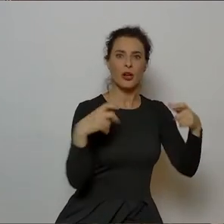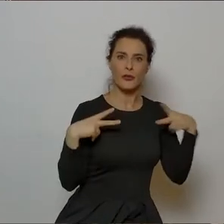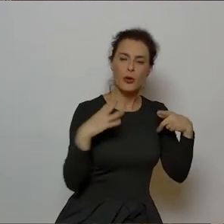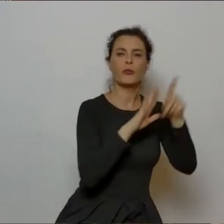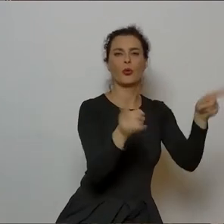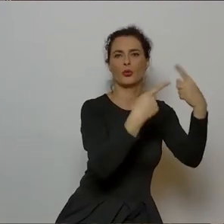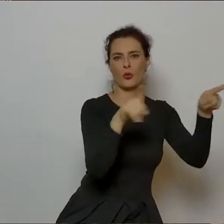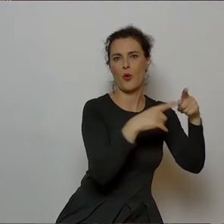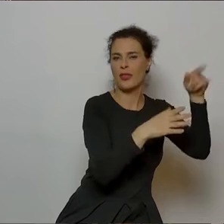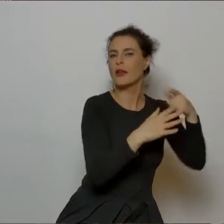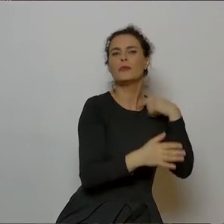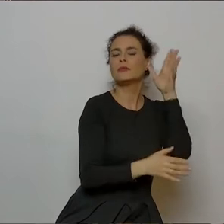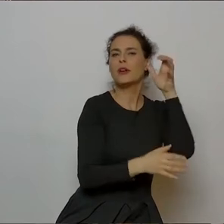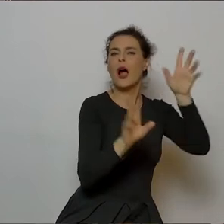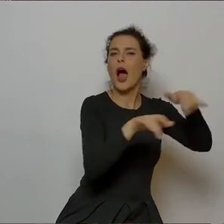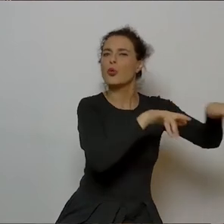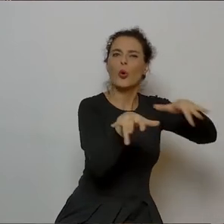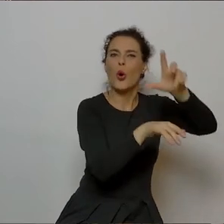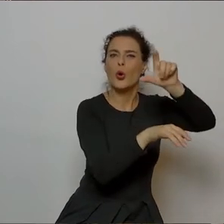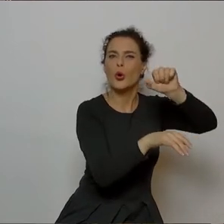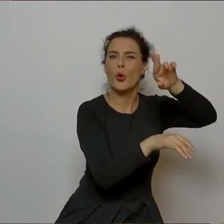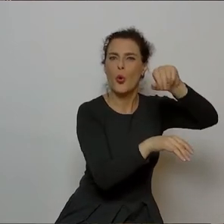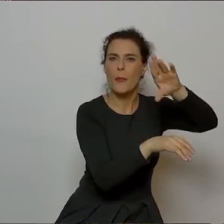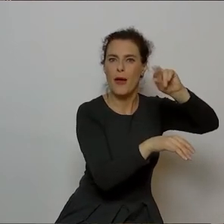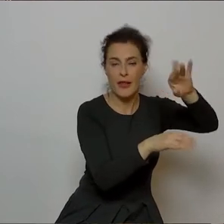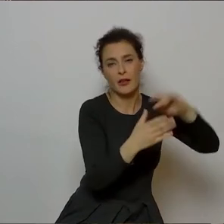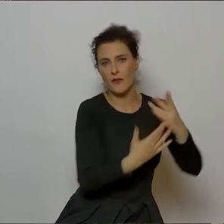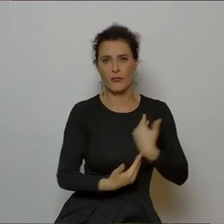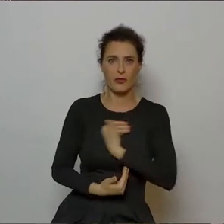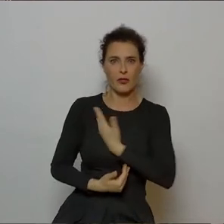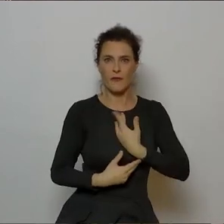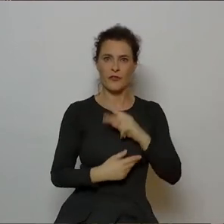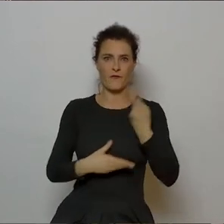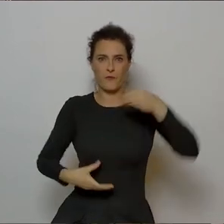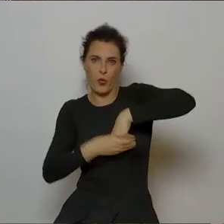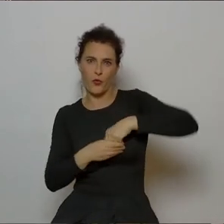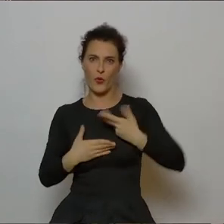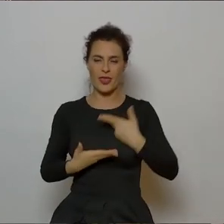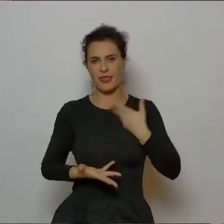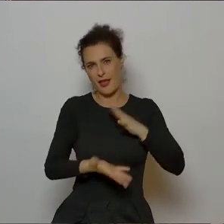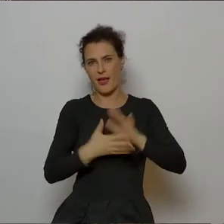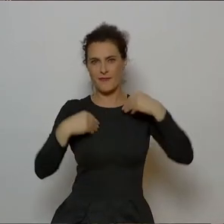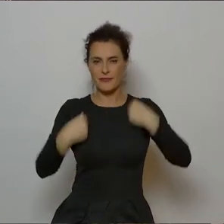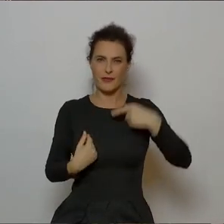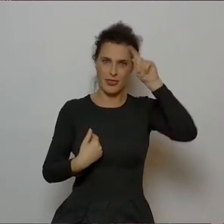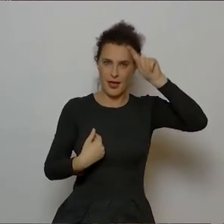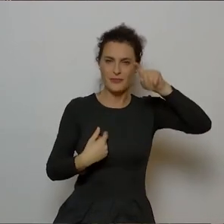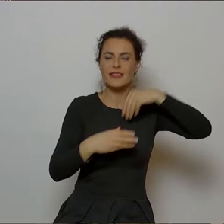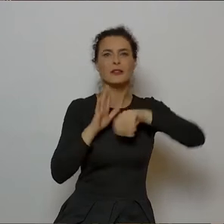płyty gramofonowej Schuberta. Ta dwoistość w tym narodzie wielkim, w narodzie filozofów, muzyków i